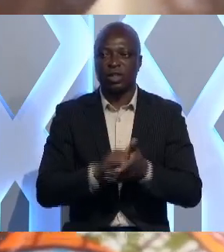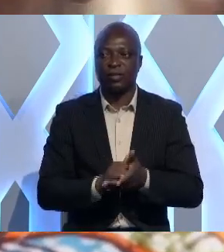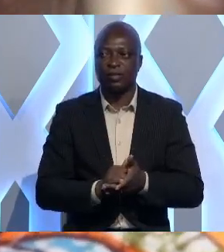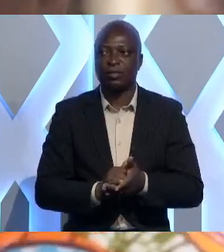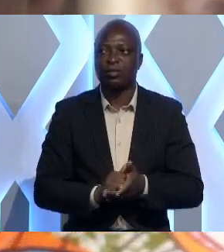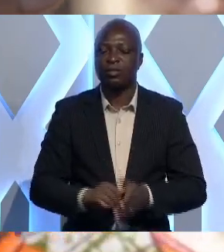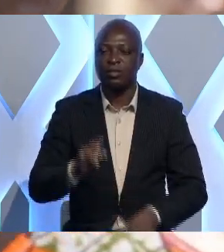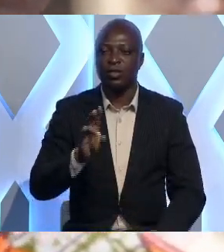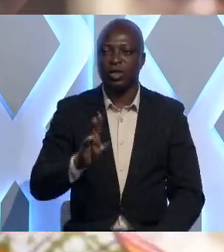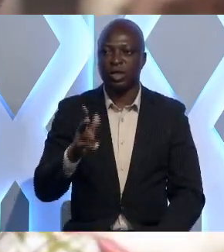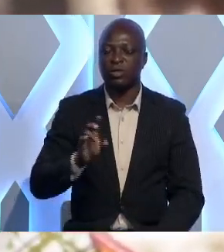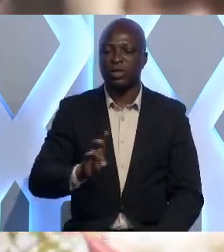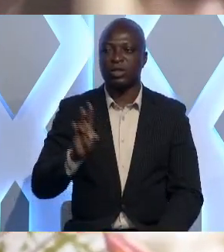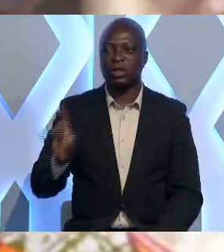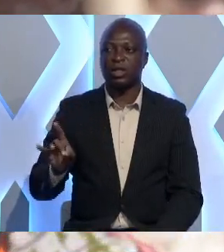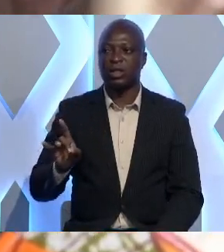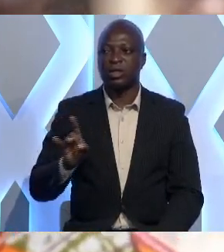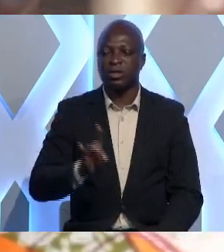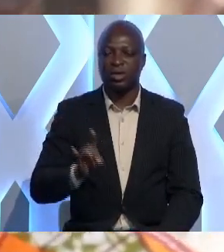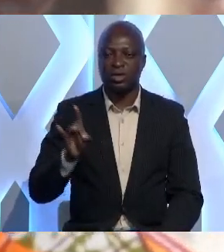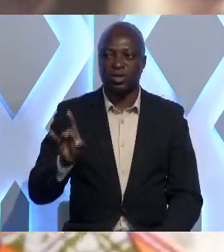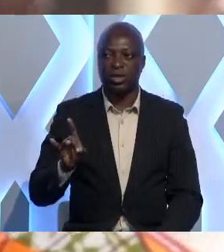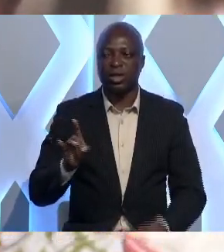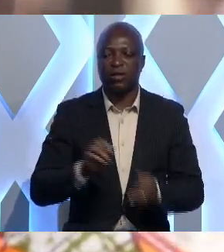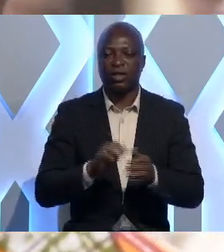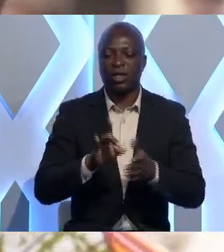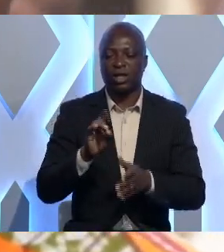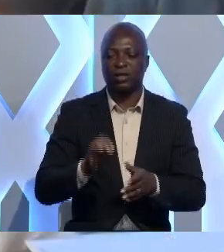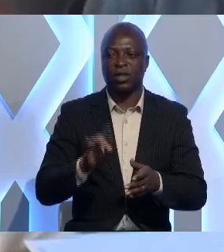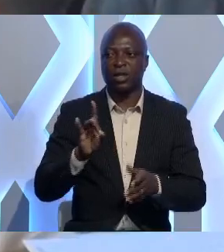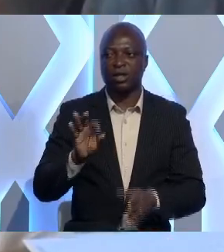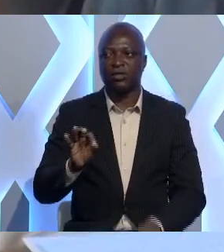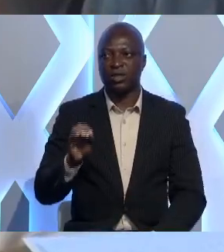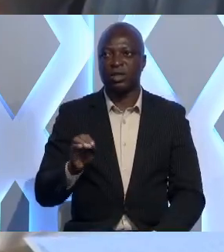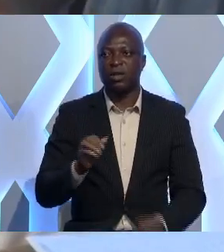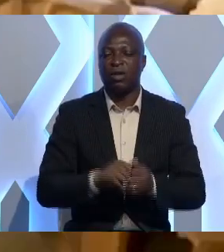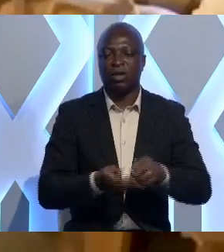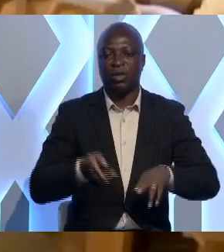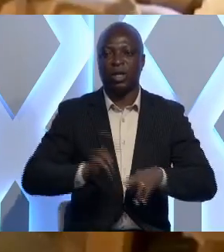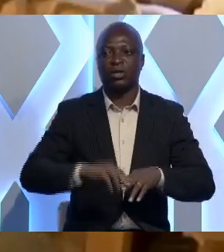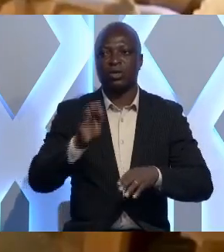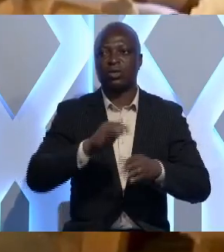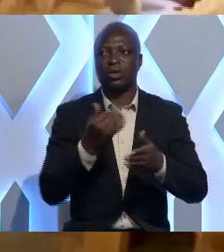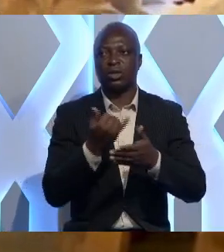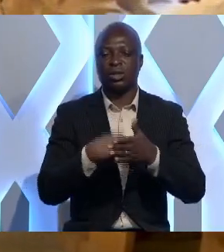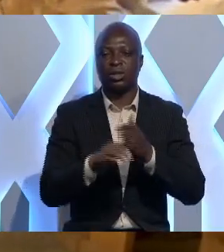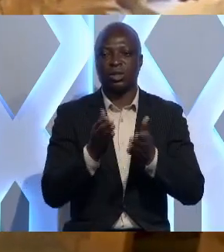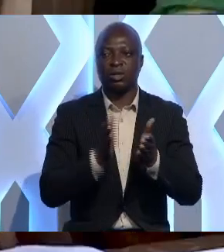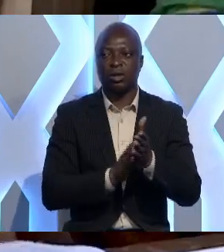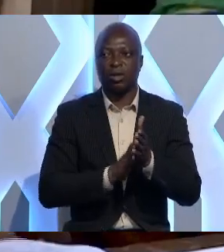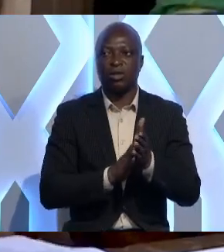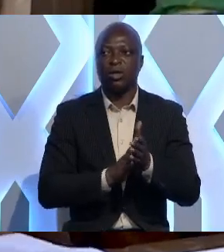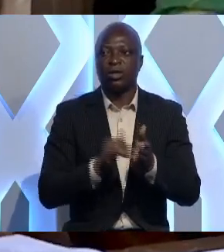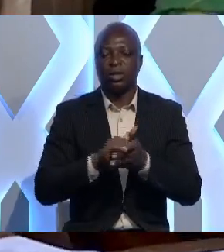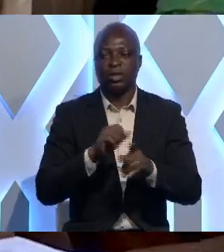77, 78. Nous sommes au-delà de 80, 90. Face à l'augmentation du taux de scolarisation et dans cette